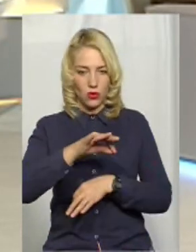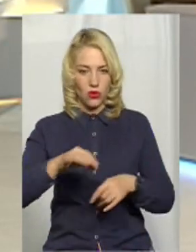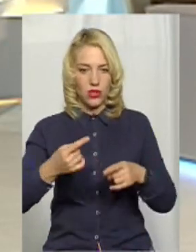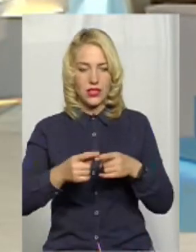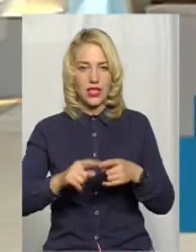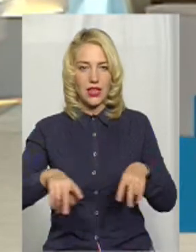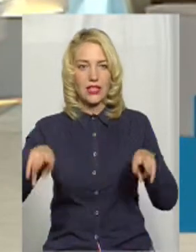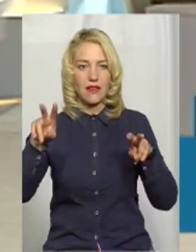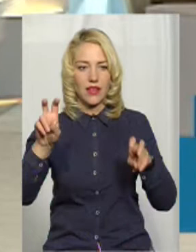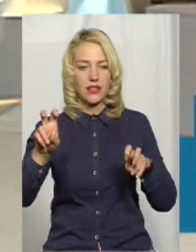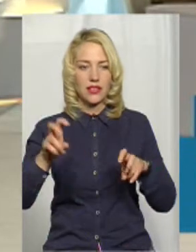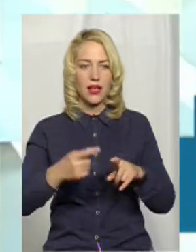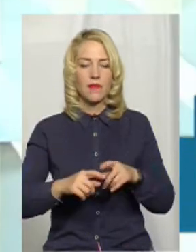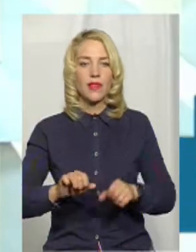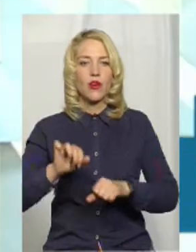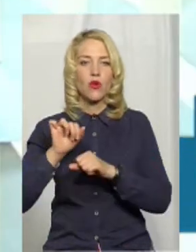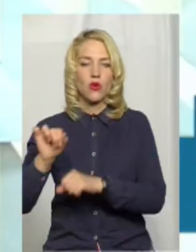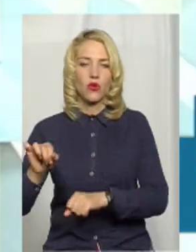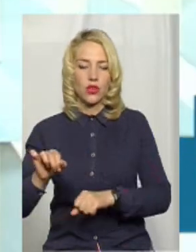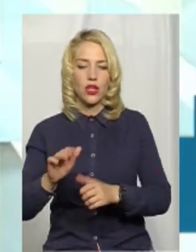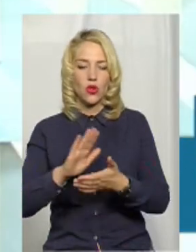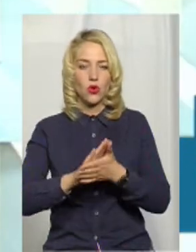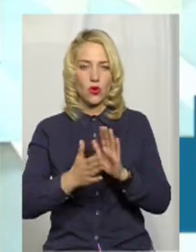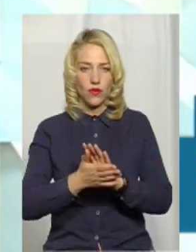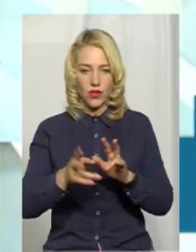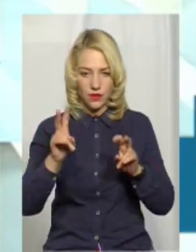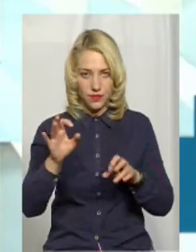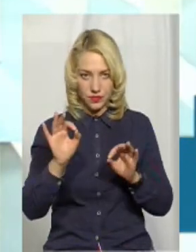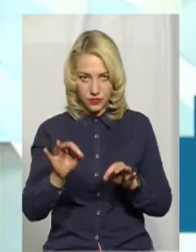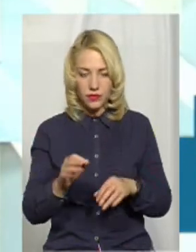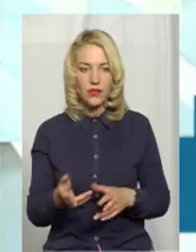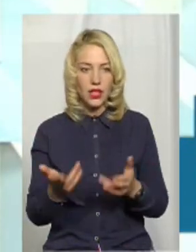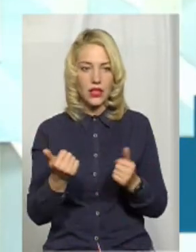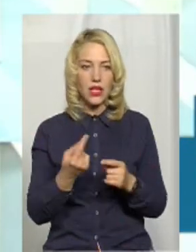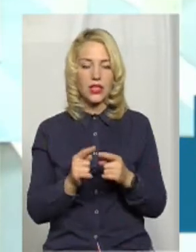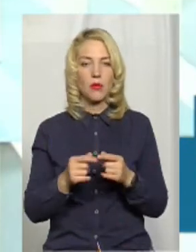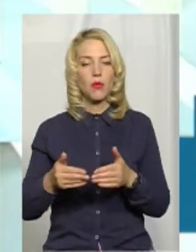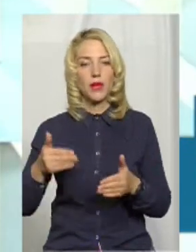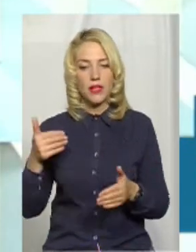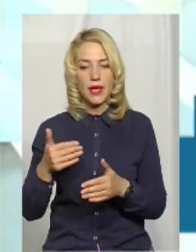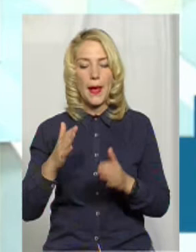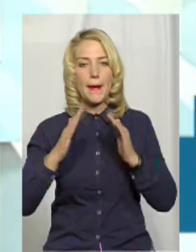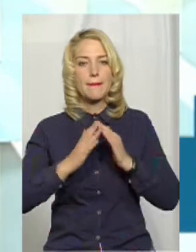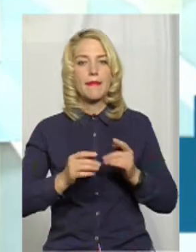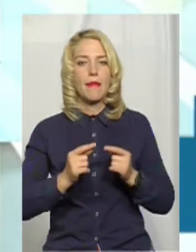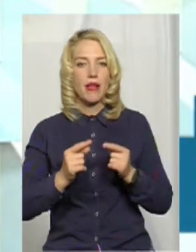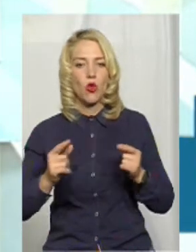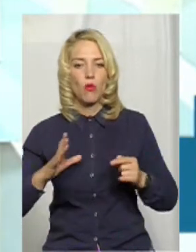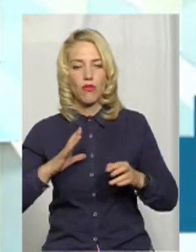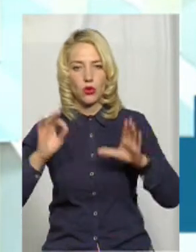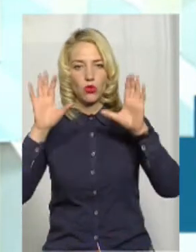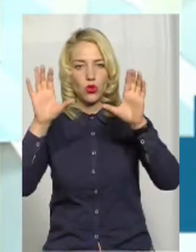називається охоронний договір. Це охоронний договір, але попередньо це майно повинно бути